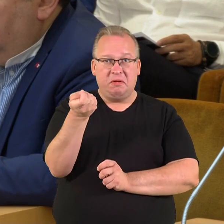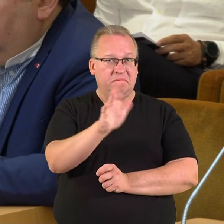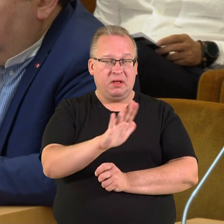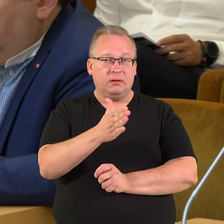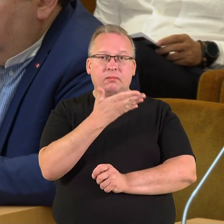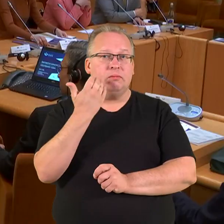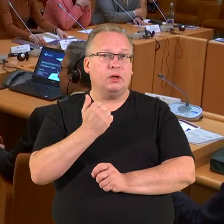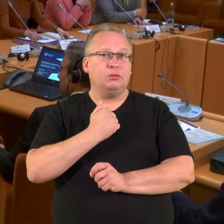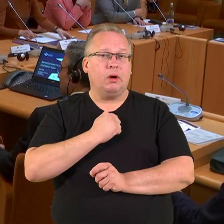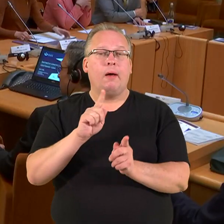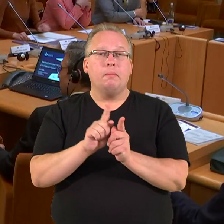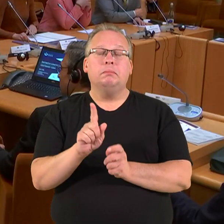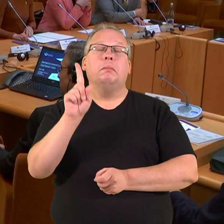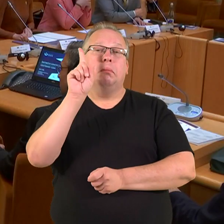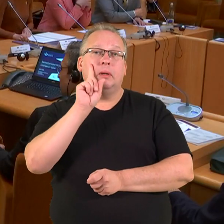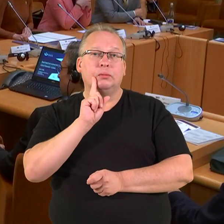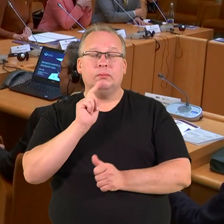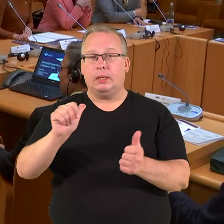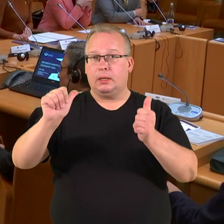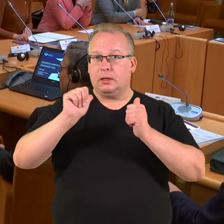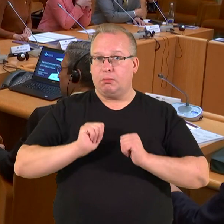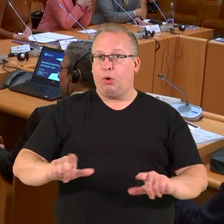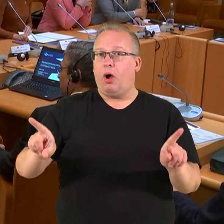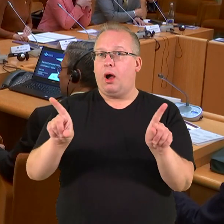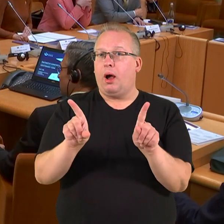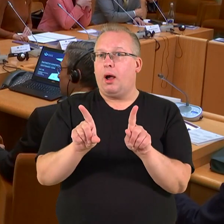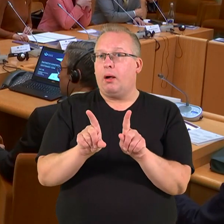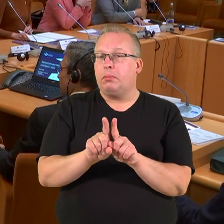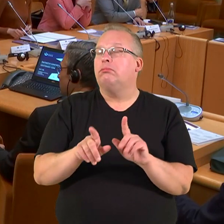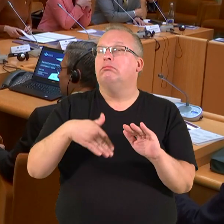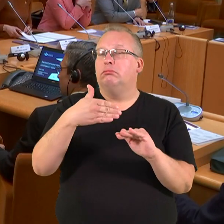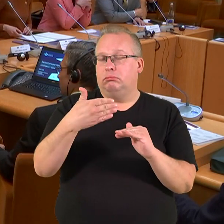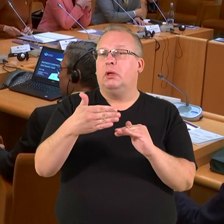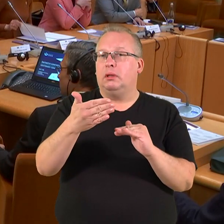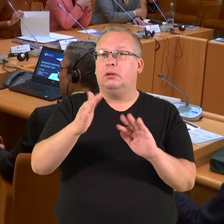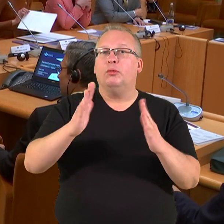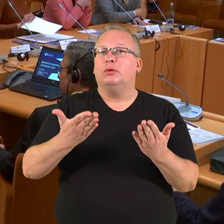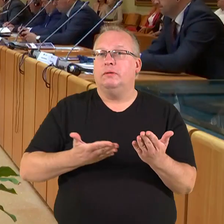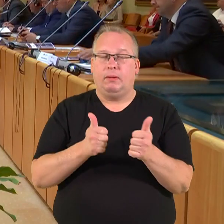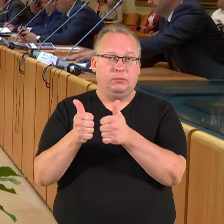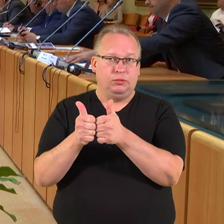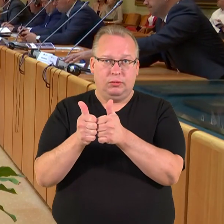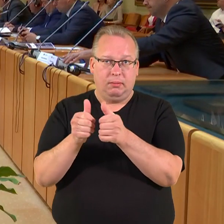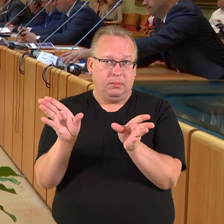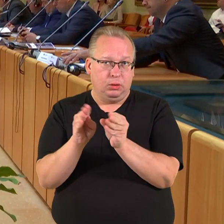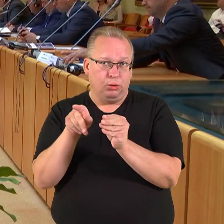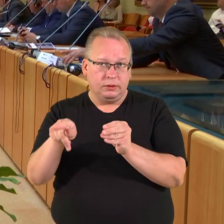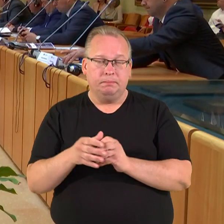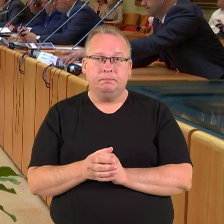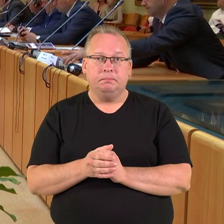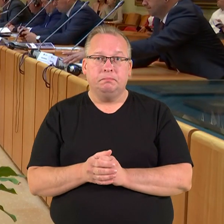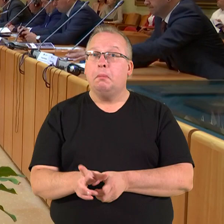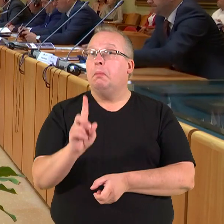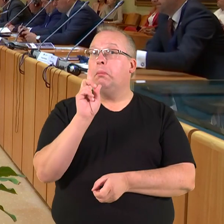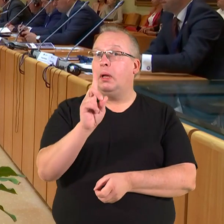patogios, ramios ir prognozuojamos kaiminystės. Bet tai nesutrūkdė